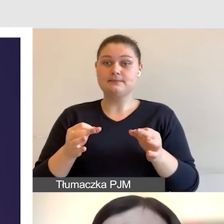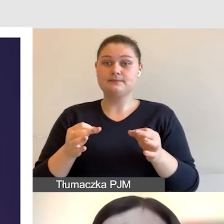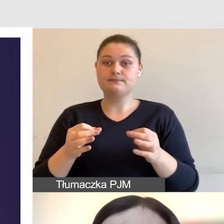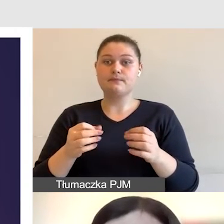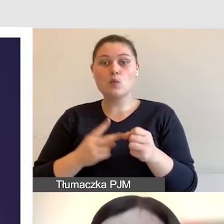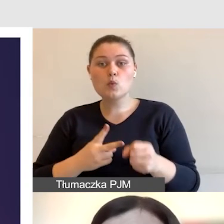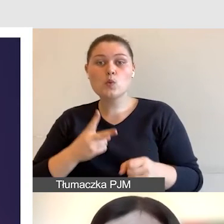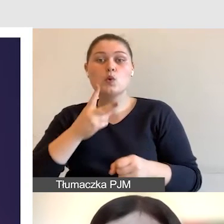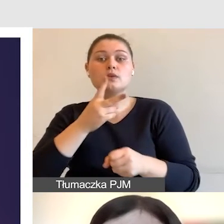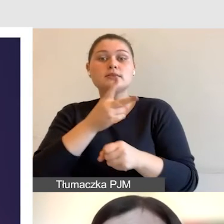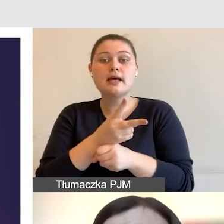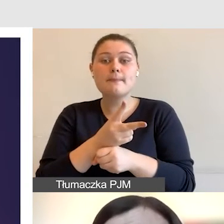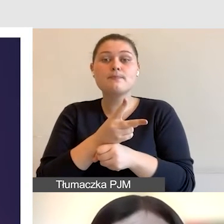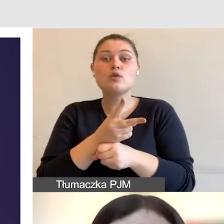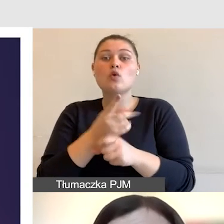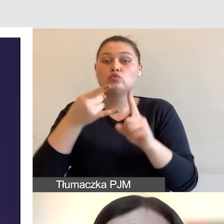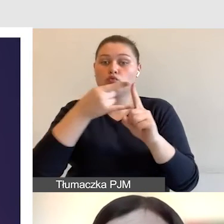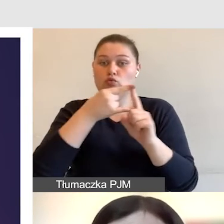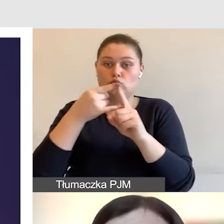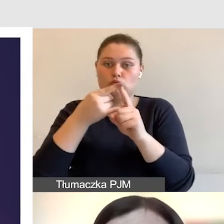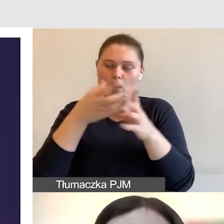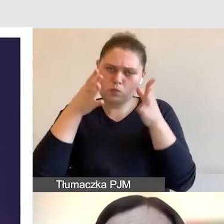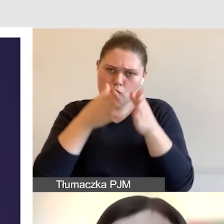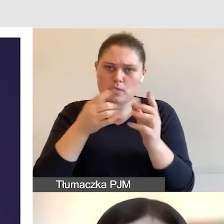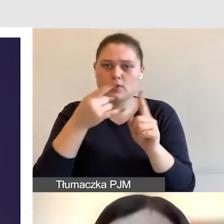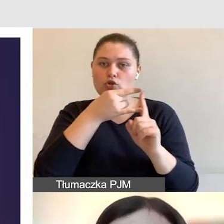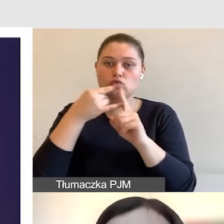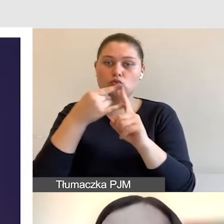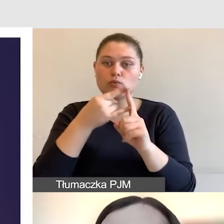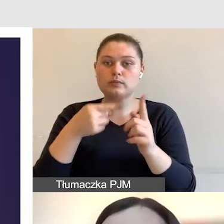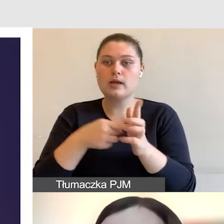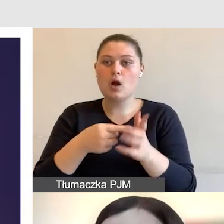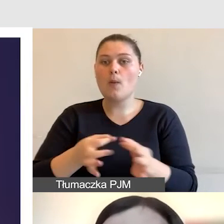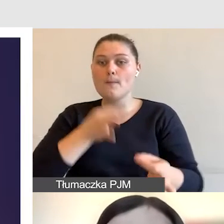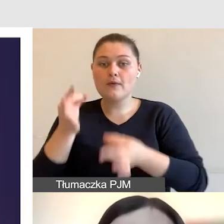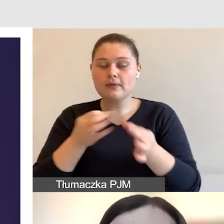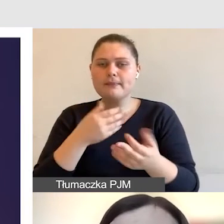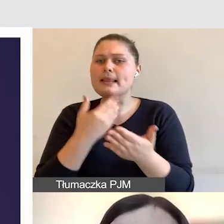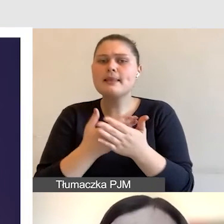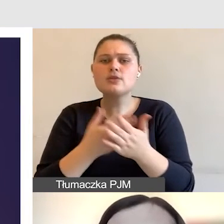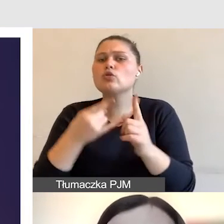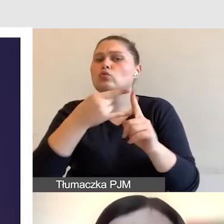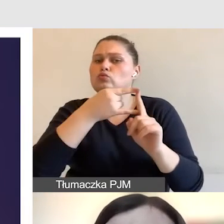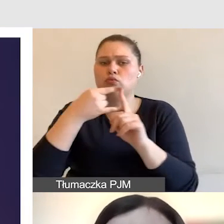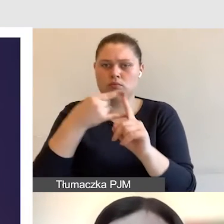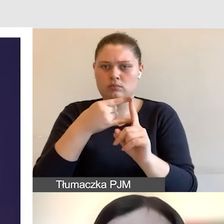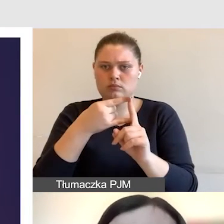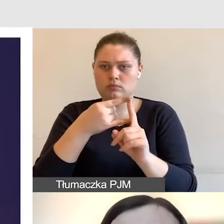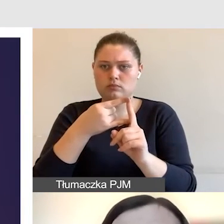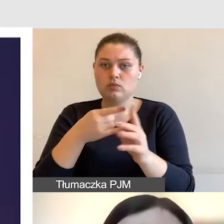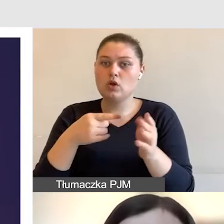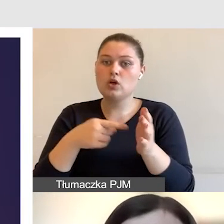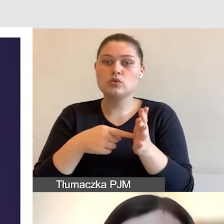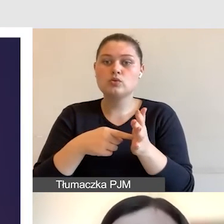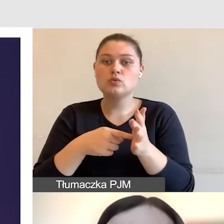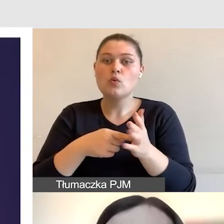dostępnych usługach w Zoomie. Dlaczego właśnie w Zoomie ten wykład czy prezentacja online może być